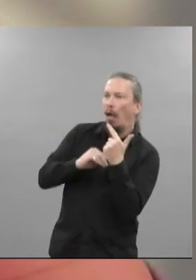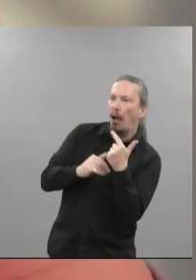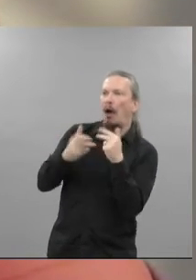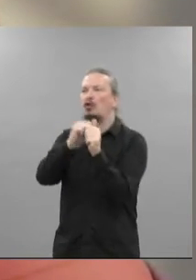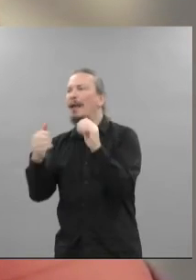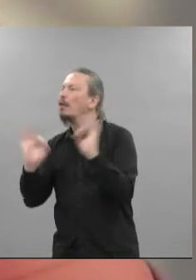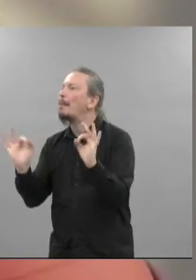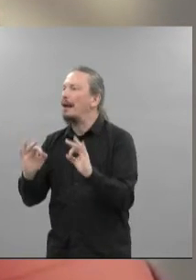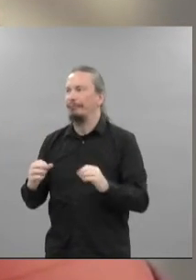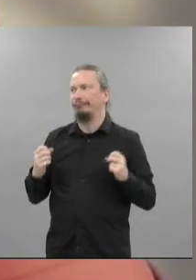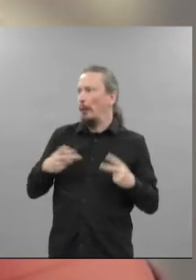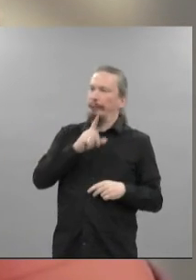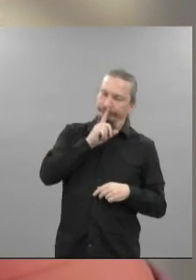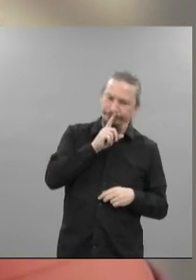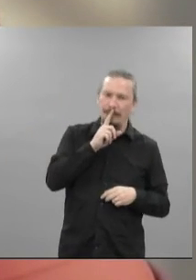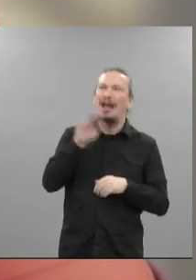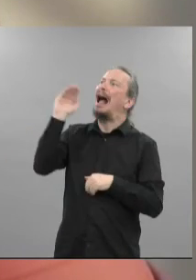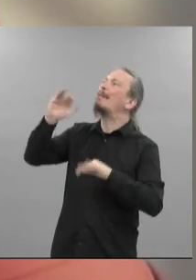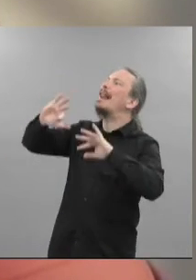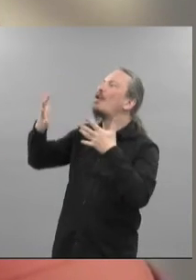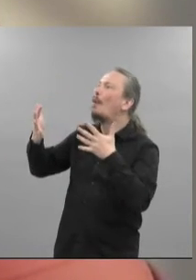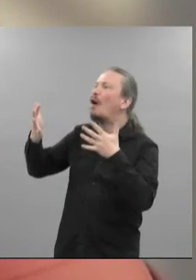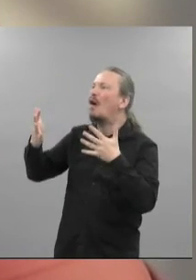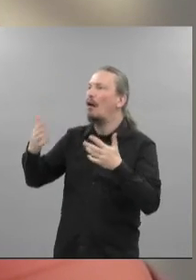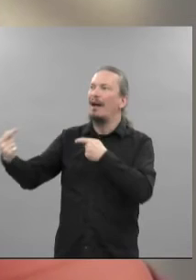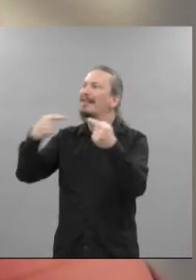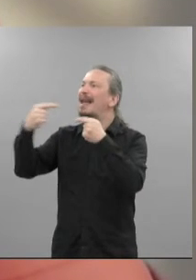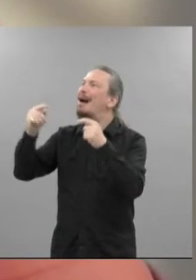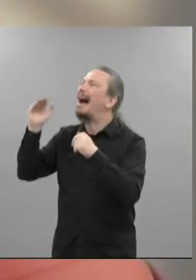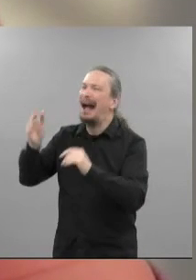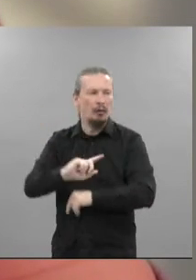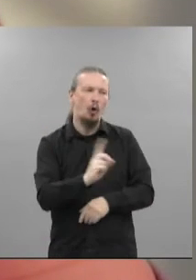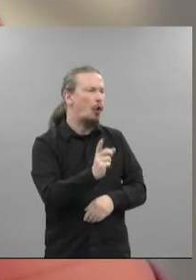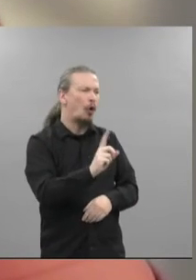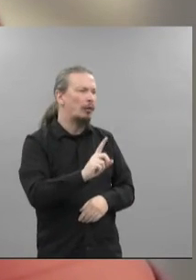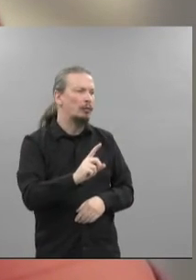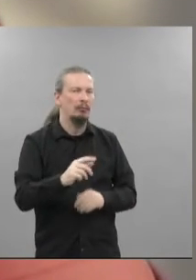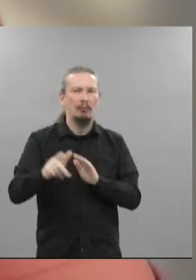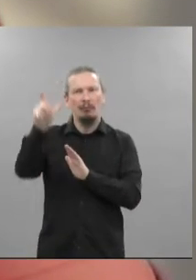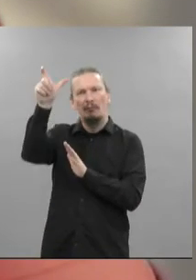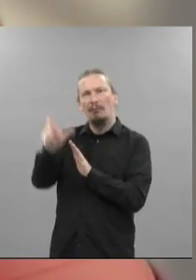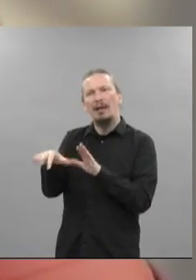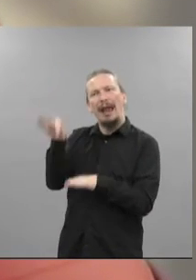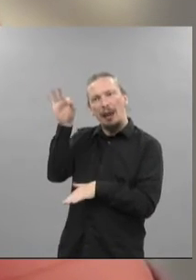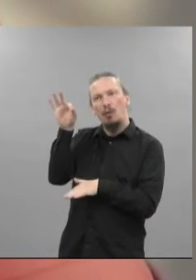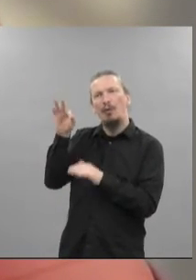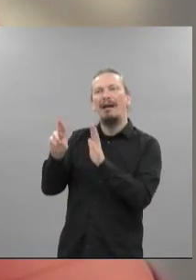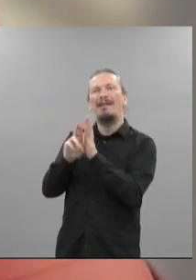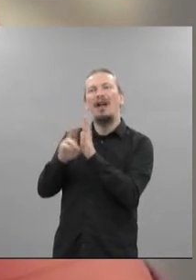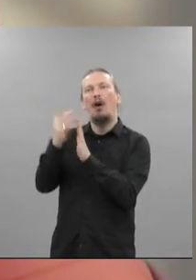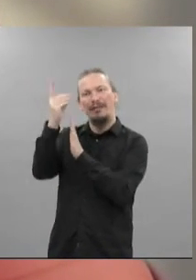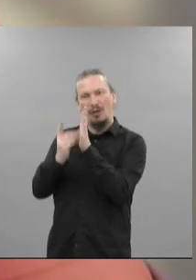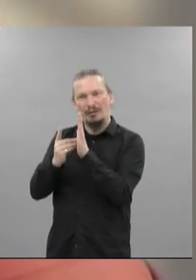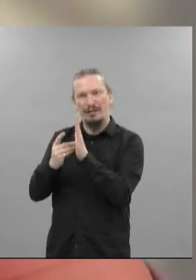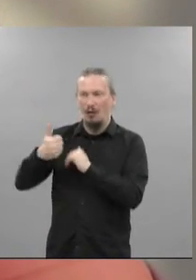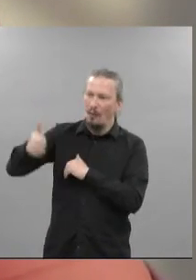suppléant. Et concernant le mode de saisine, celui-ci n'est pas ouvert à discussion. La référente déontologue élue, le comité, pourront-ils s